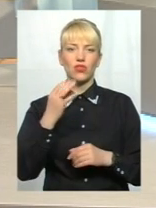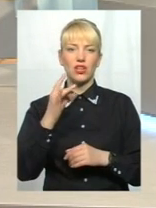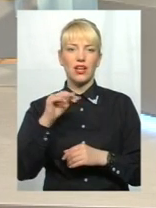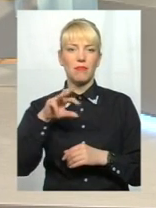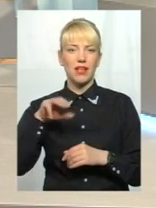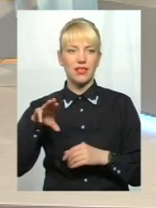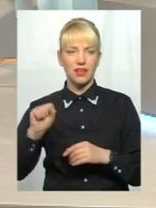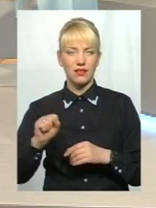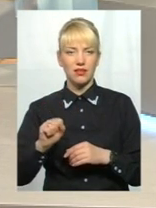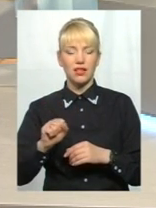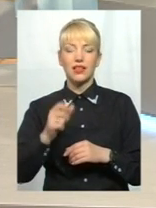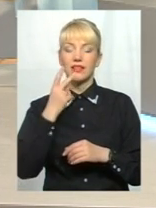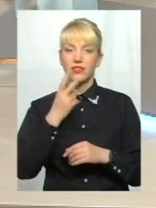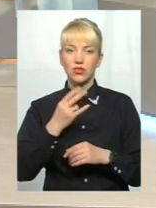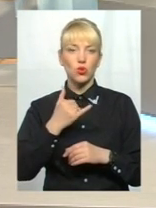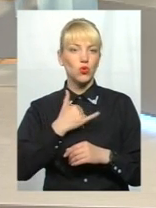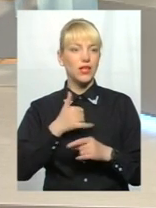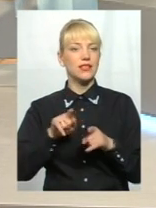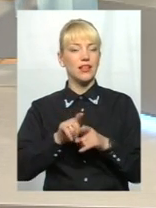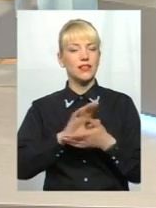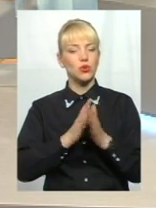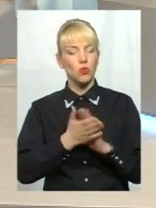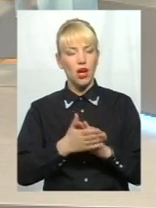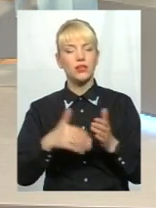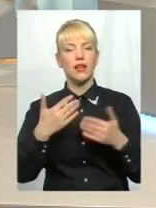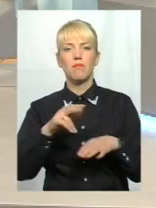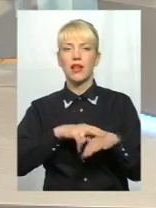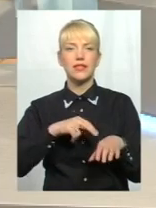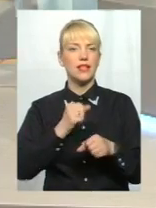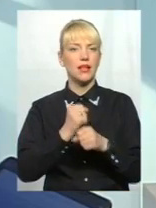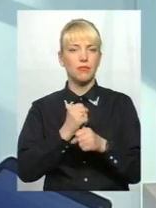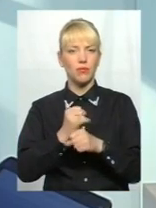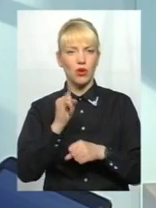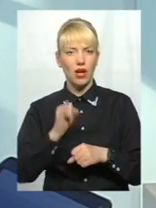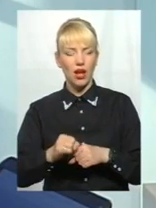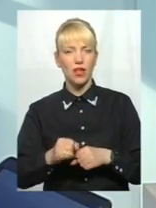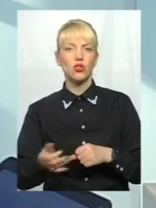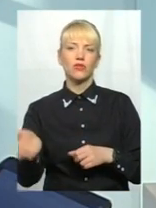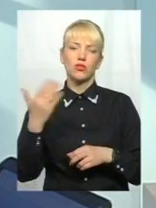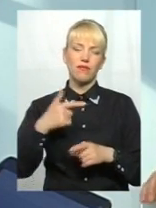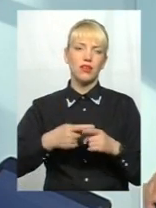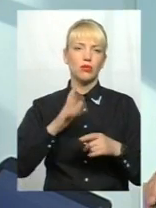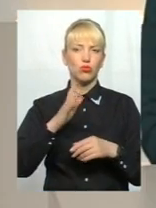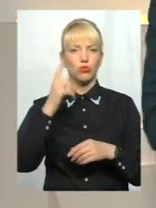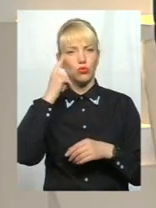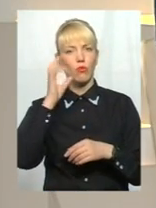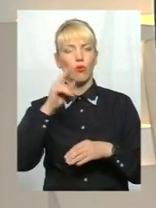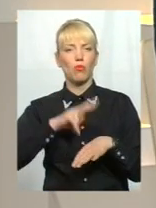Дивіться, ситуація така, у нас правоохоронці не працюють, у нас зруйновували системи правоохорони хорони, у нас журналісти Давайте будемо фінансувати тут.